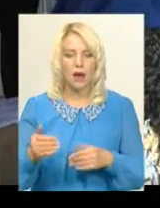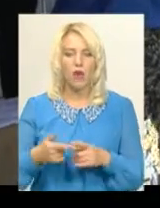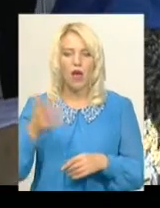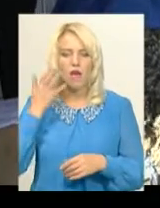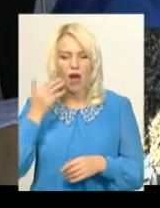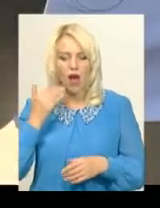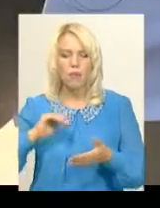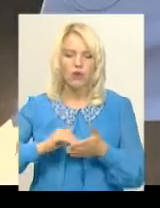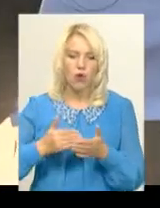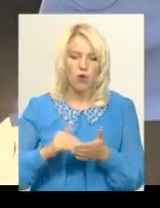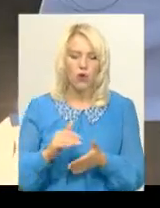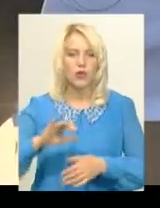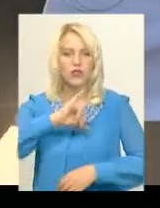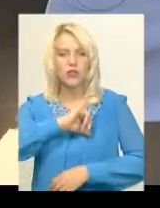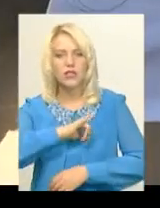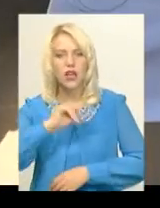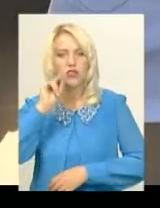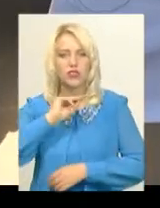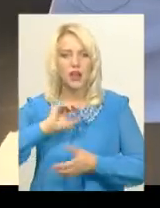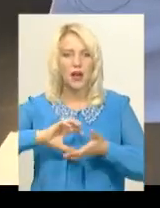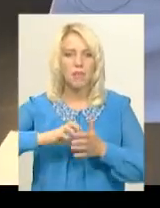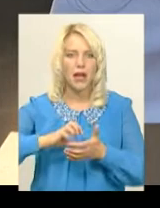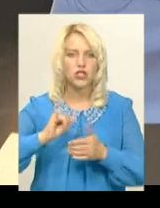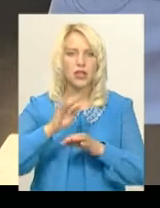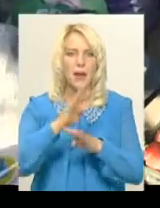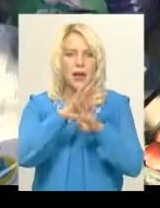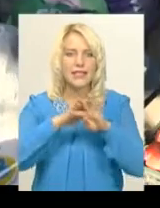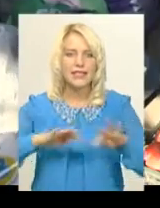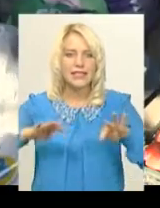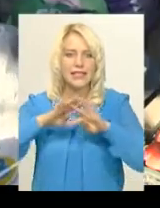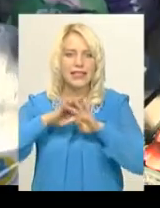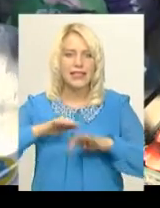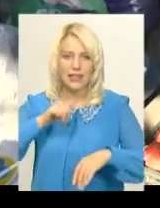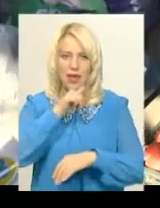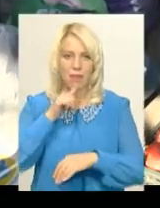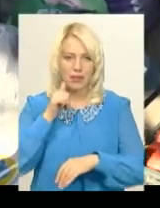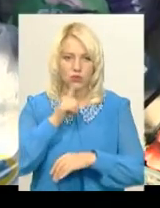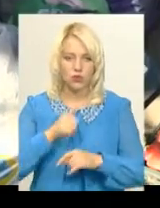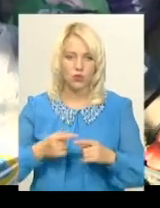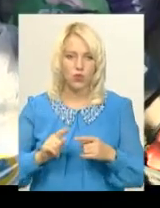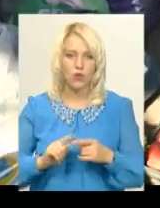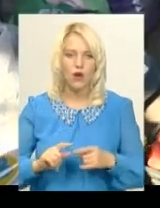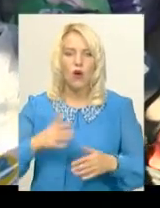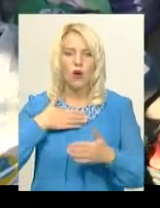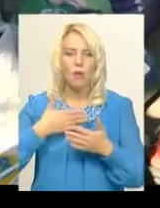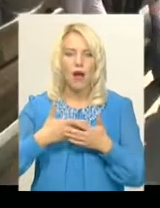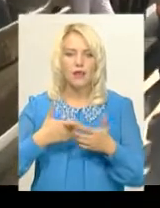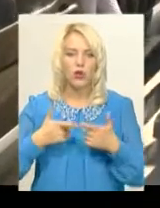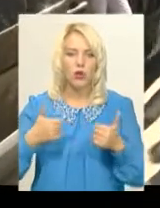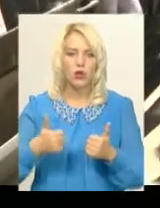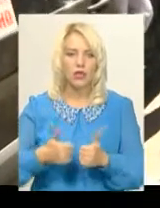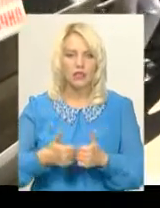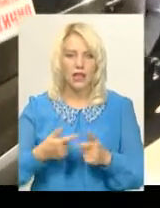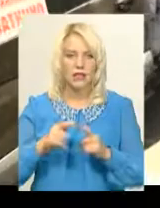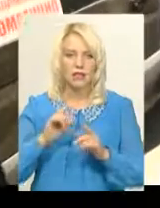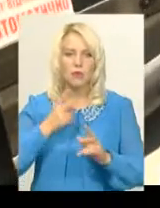городина, сало, чай та кава, печиво, одяг і маскувальні сітки. Заступниця голови обласного підрозділу громадської організації «Українок-Яворина» Любов